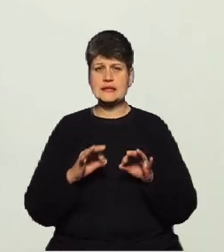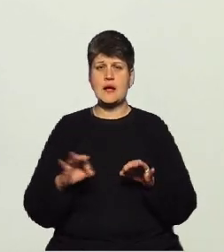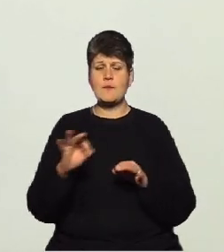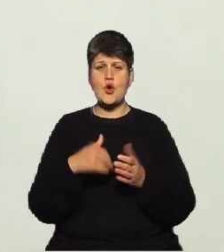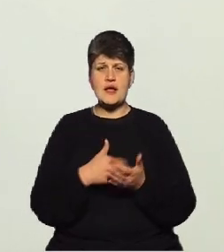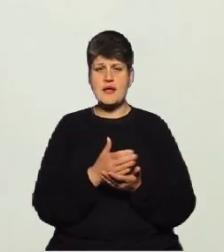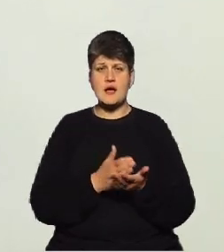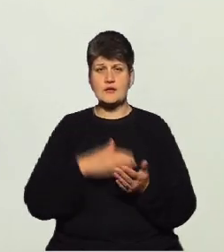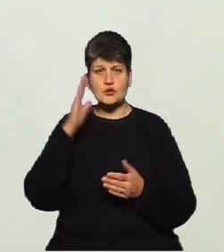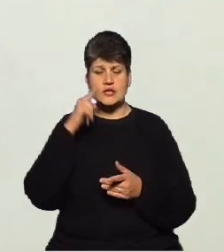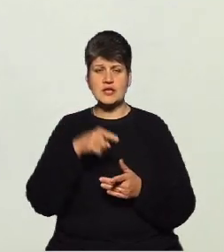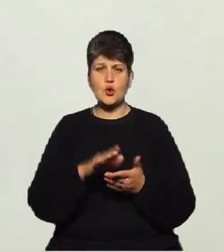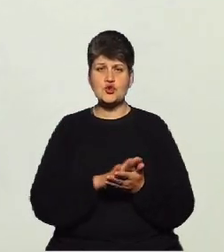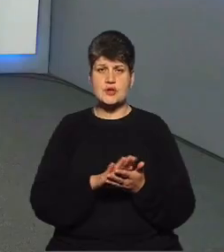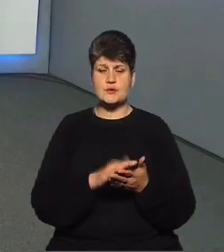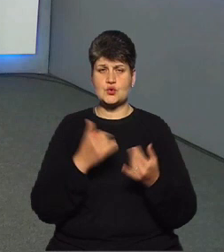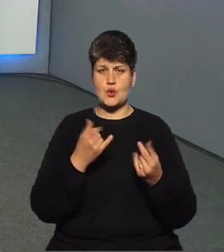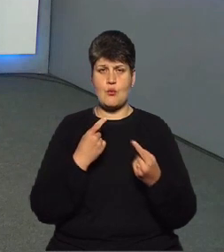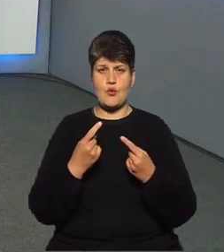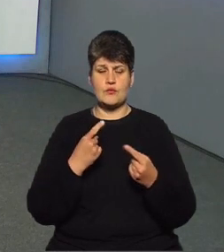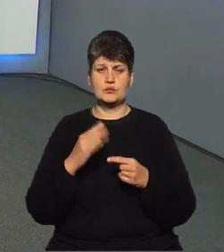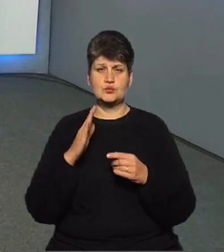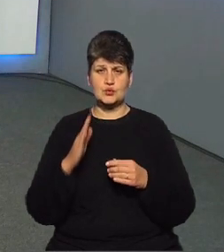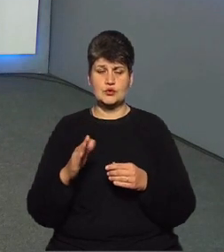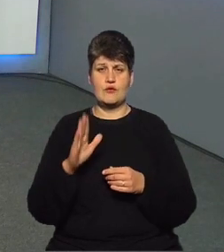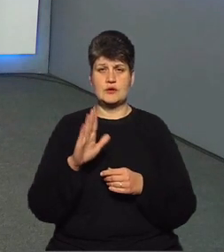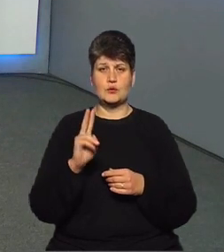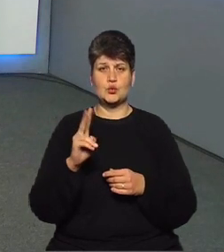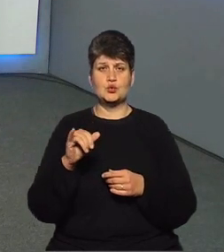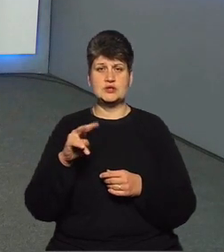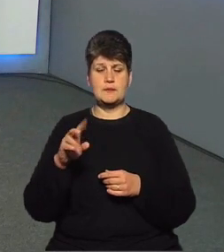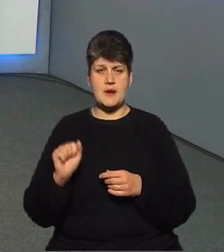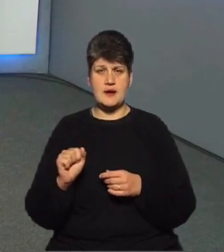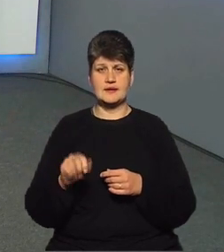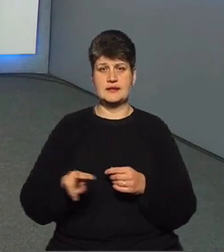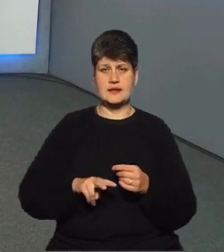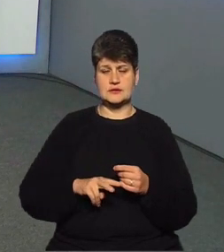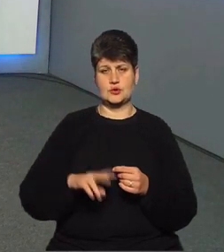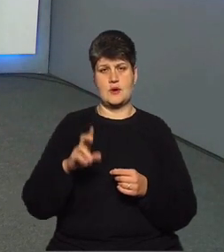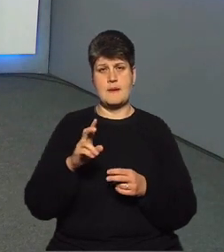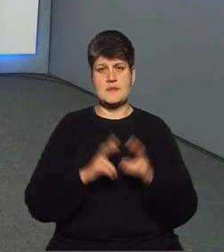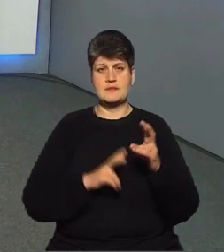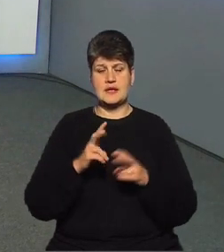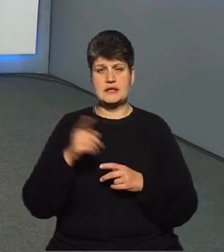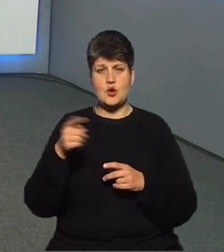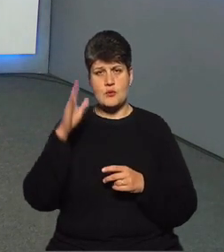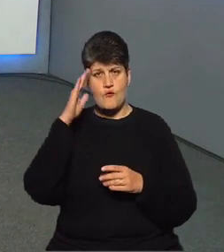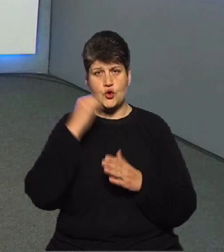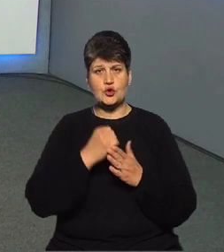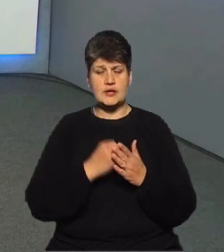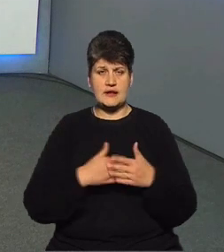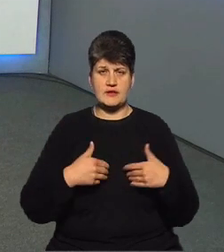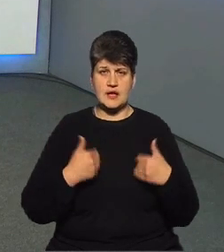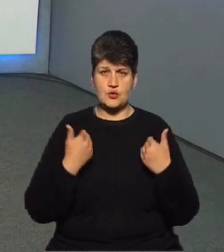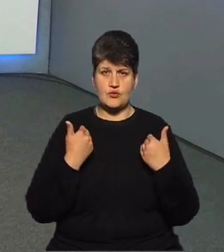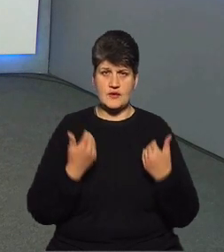її очищення ми сьогодні поговоримо із Володимиром Кузьмою, директором комунального підприємства «Тернопільводоканал». Я вас вітаю, пане Володимире. Добро дня.